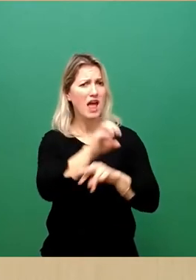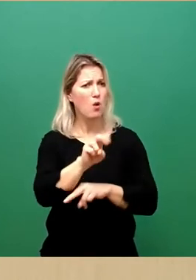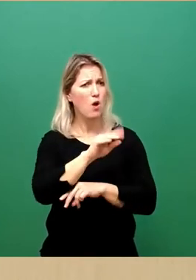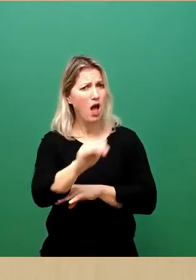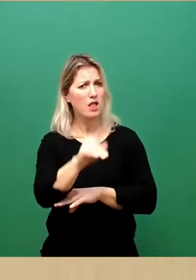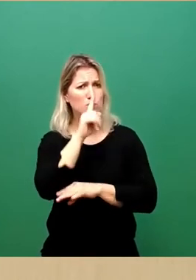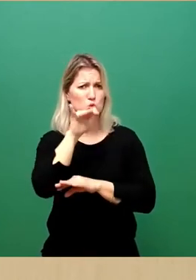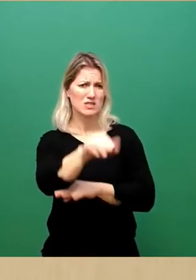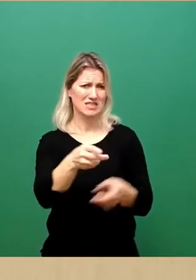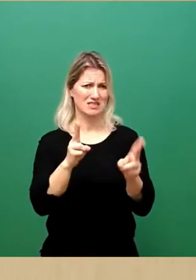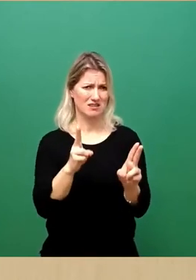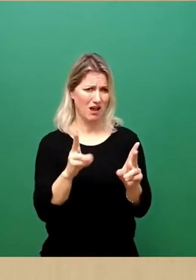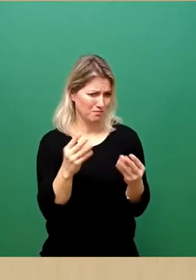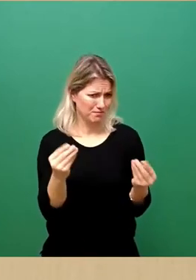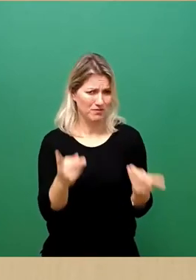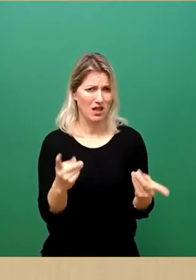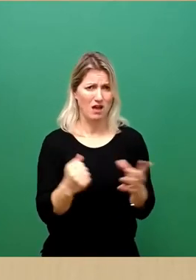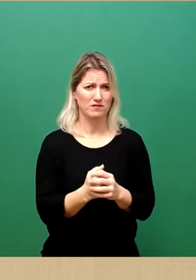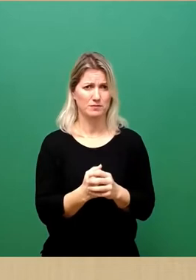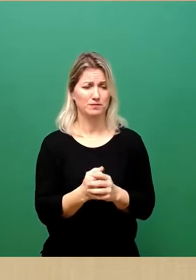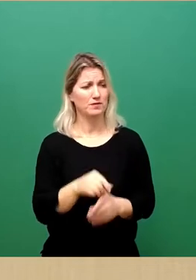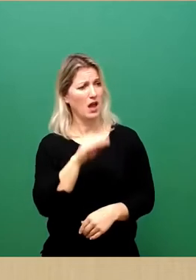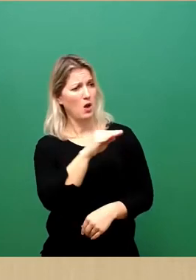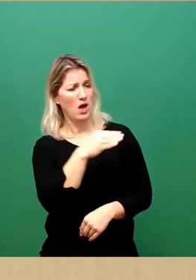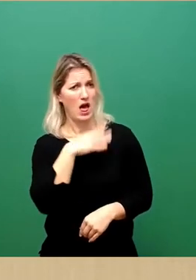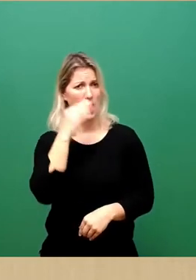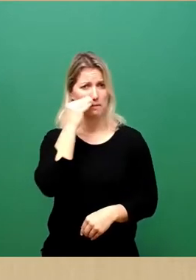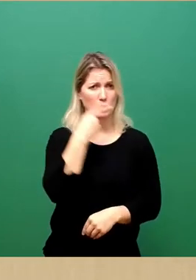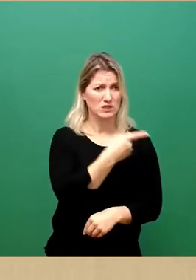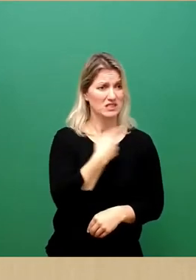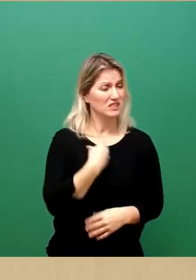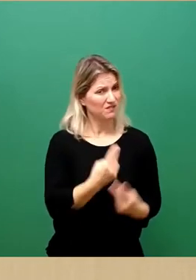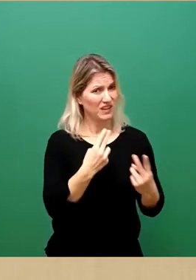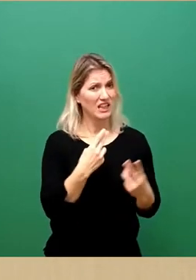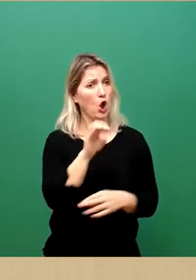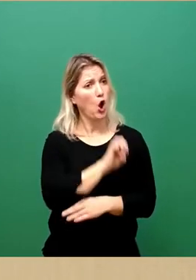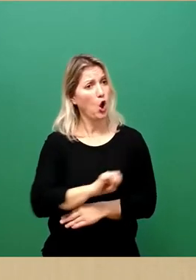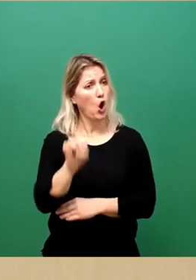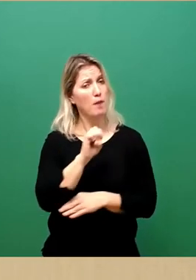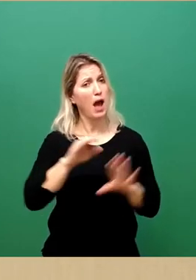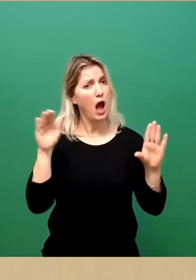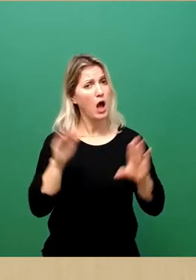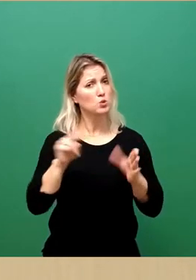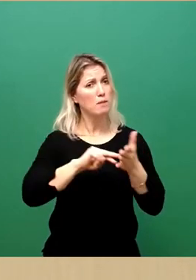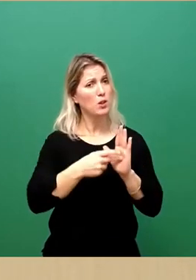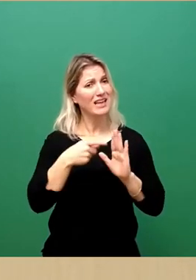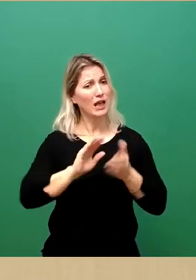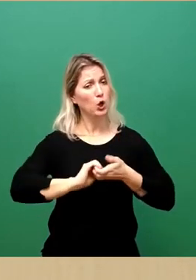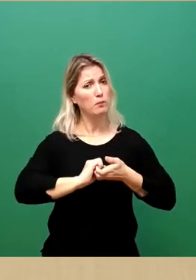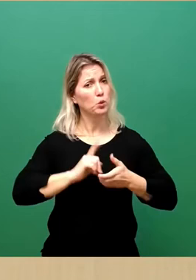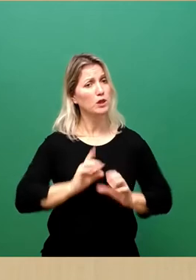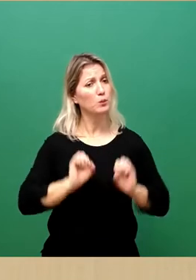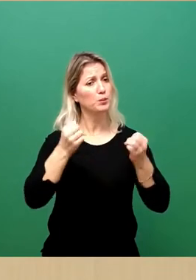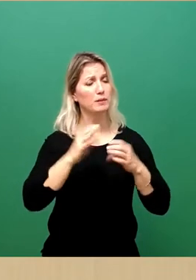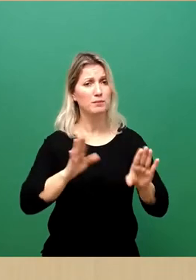Und Herr Brauns, es ist richtig, die europäische Asylpolitik wird nicht in den Kommunen gemacht. Aber meine Vorrednerinnen haben